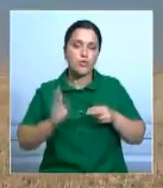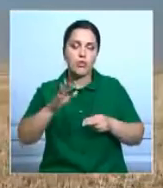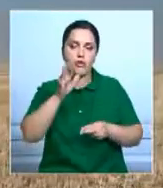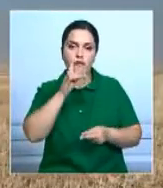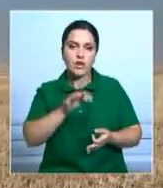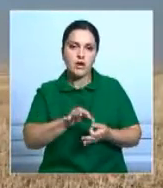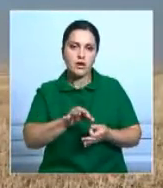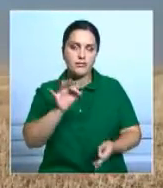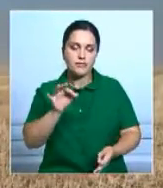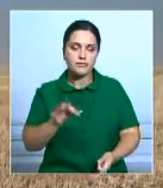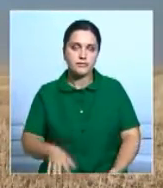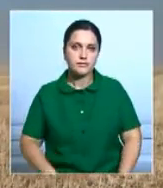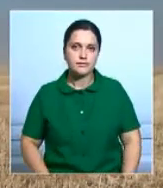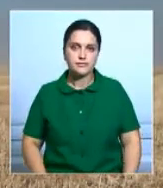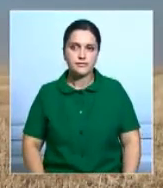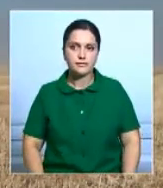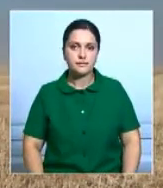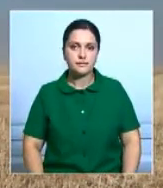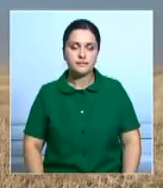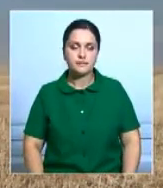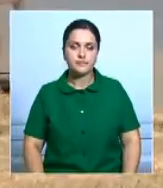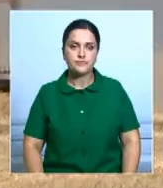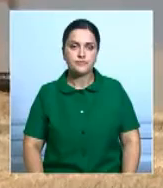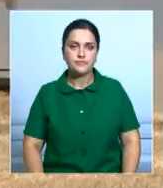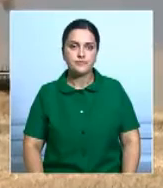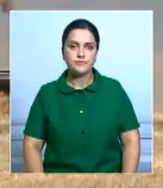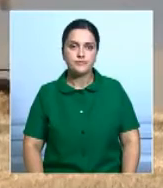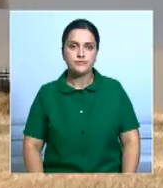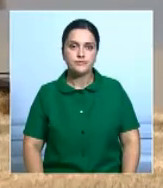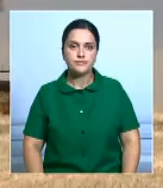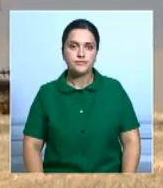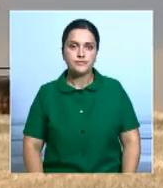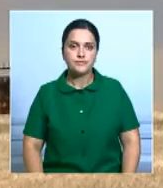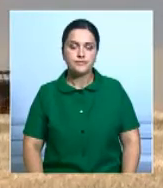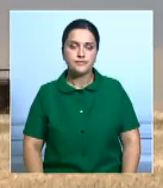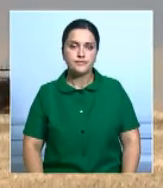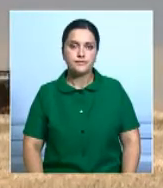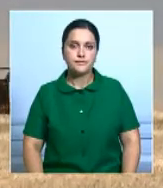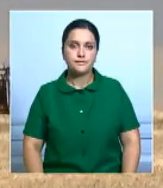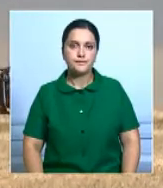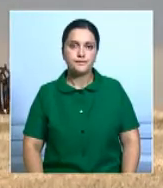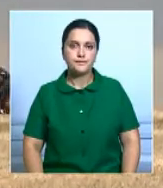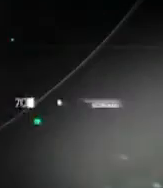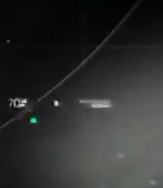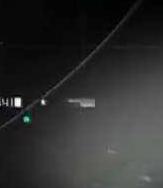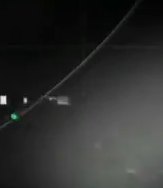сроки. Сабина Сексимбаева, Аксуле Байминшина, Айнидин Молдобеков, Актюбинская область, 24 КИЗ.